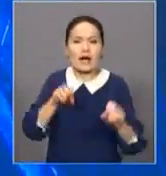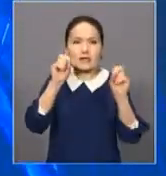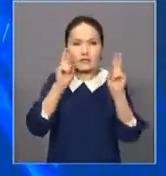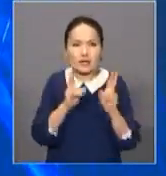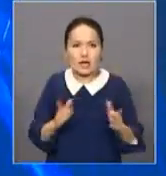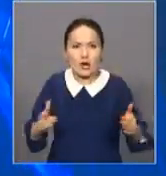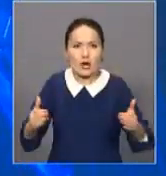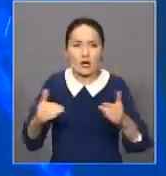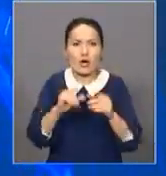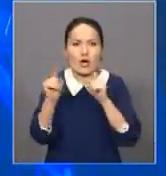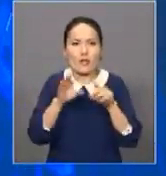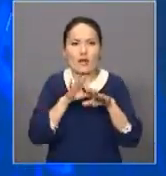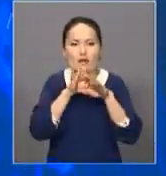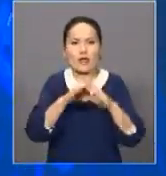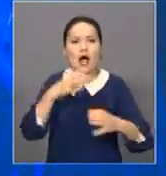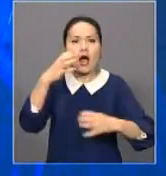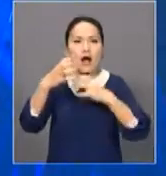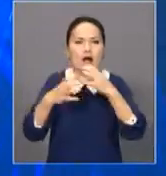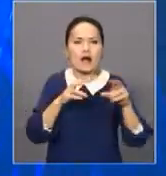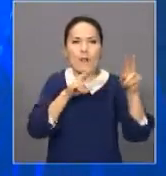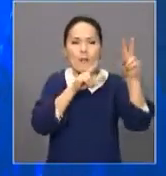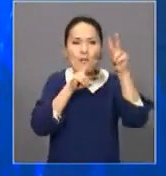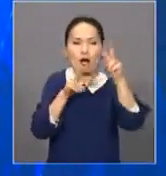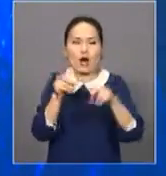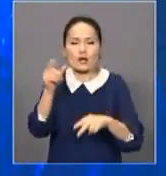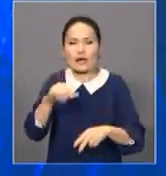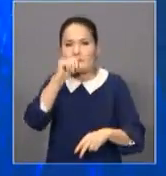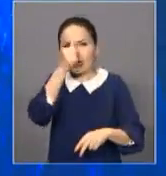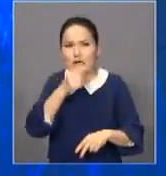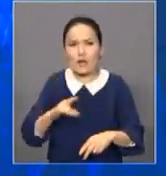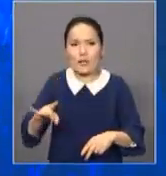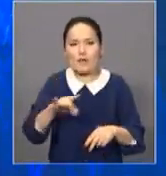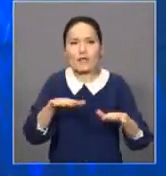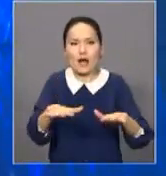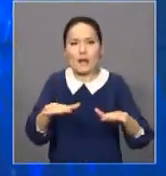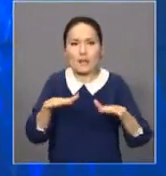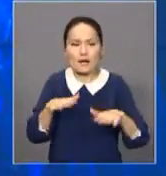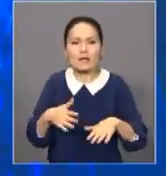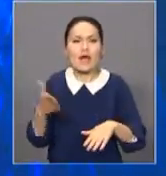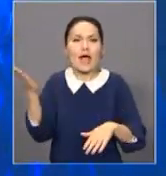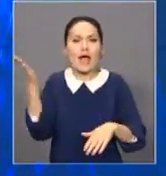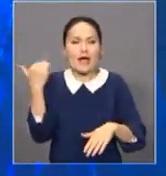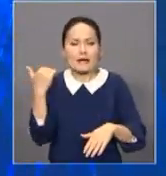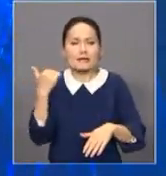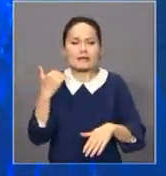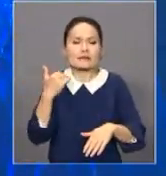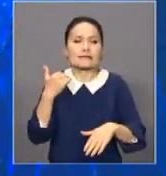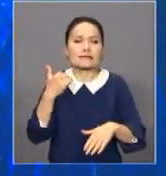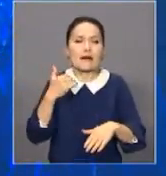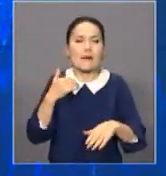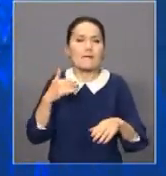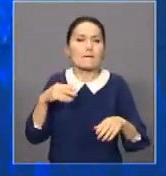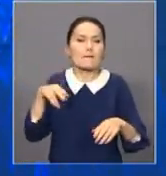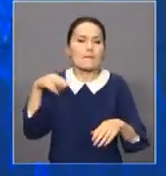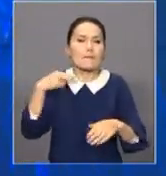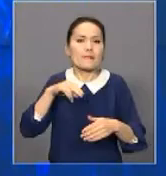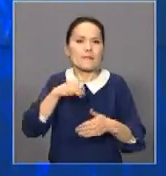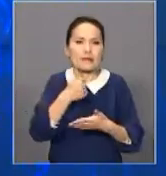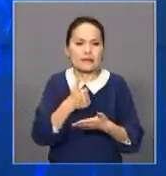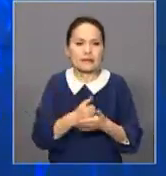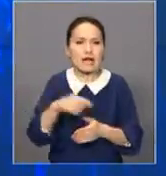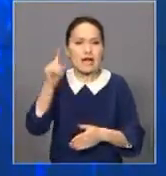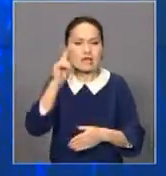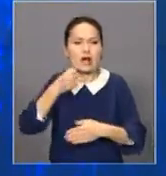баспасыз орталығында Қалық Қаралық байқаушылар. Грекия Республикасы парламентінің экс-президенті Верон Полидорос және Израилдегі